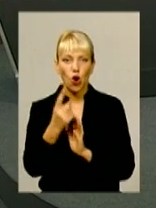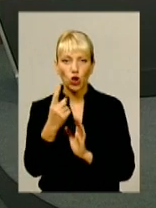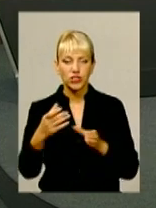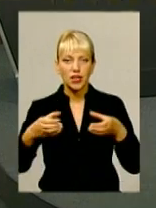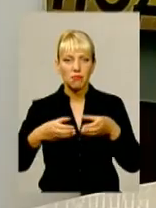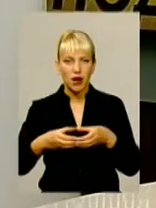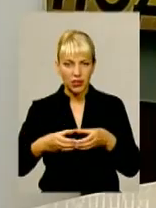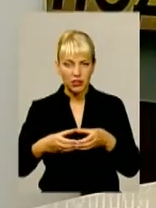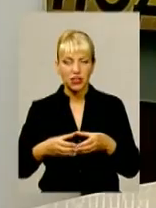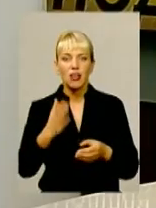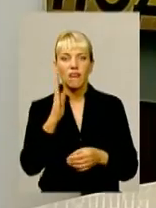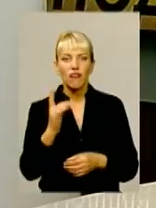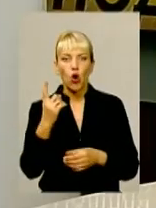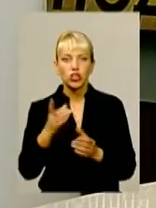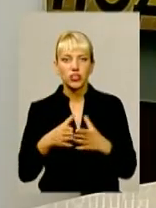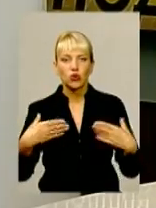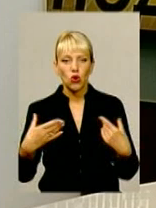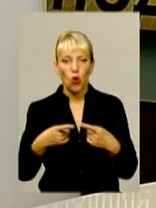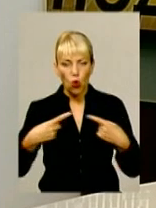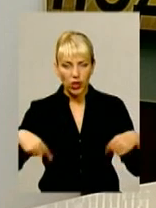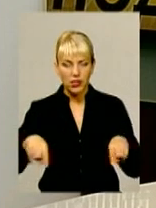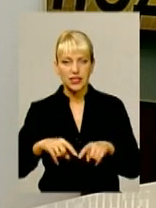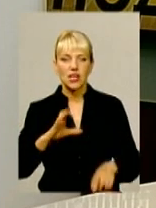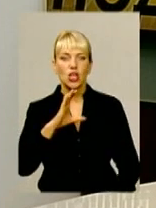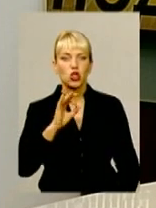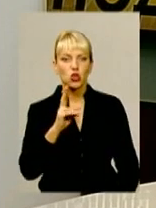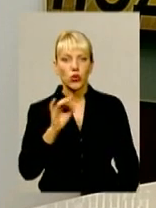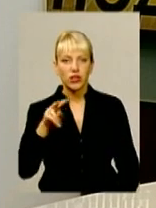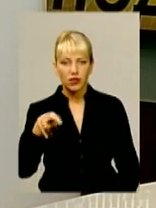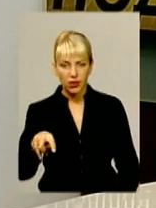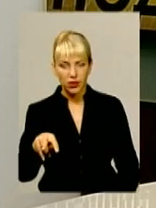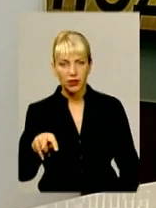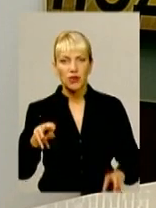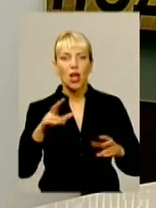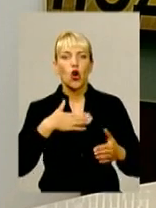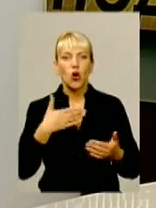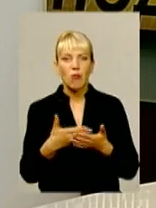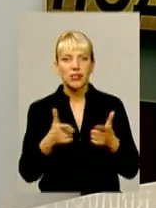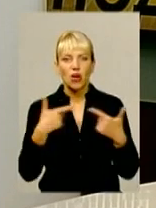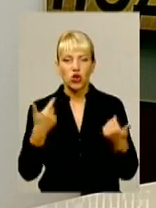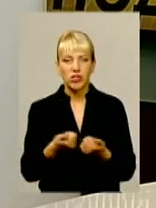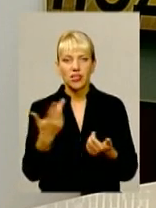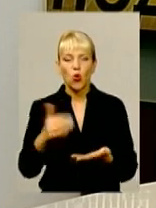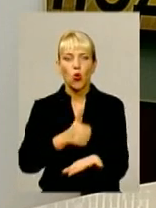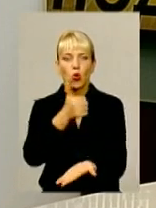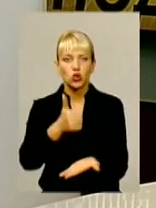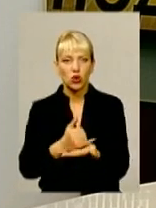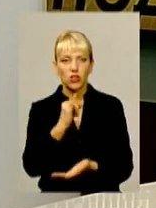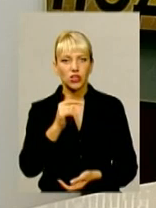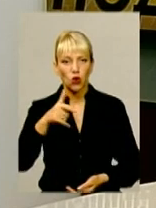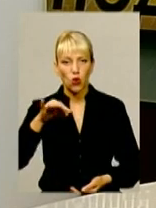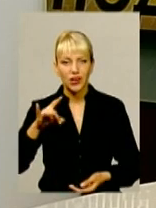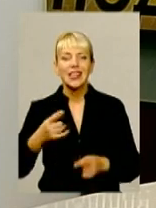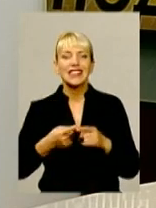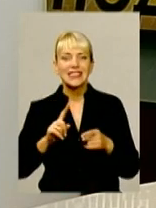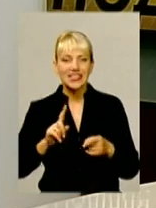в одній організації, тому що молодіжна організація «Соків», яку в Каменці-Подільському очолю «Гов Ігор», це фактично молодіжне крило партії «Свобода». І так